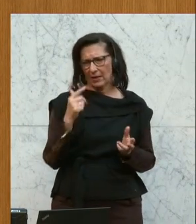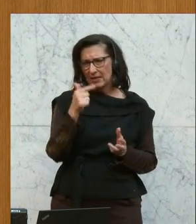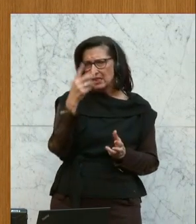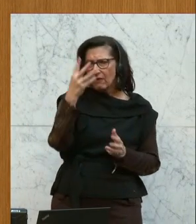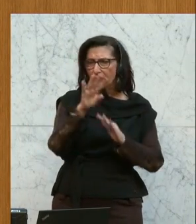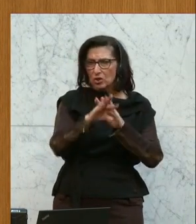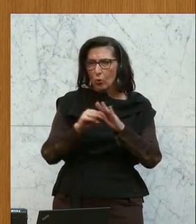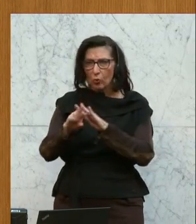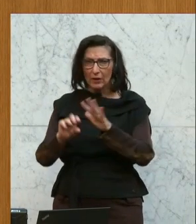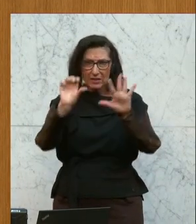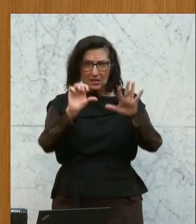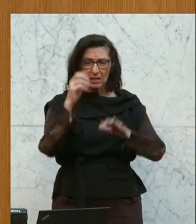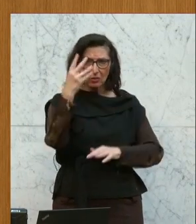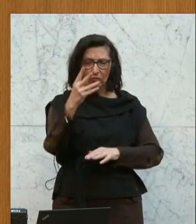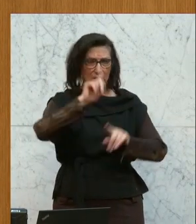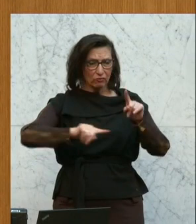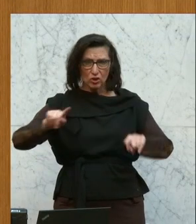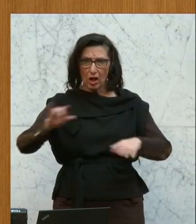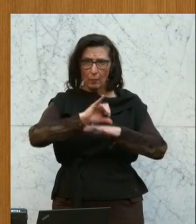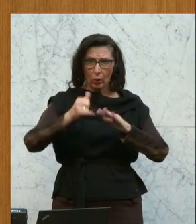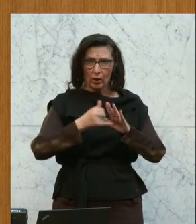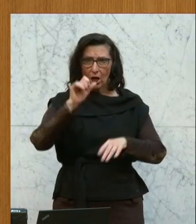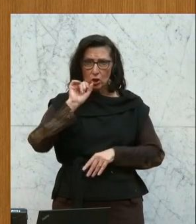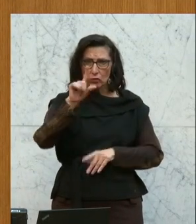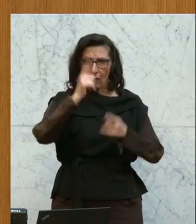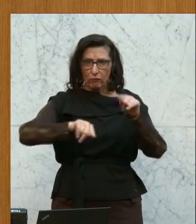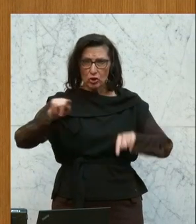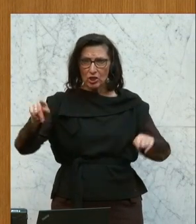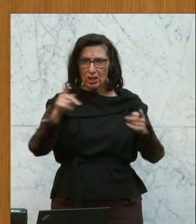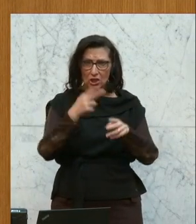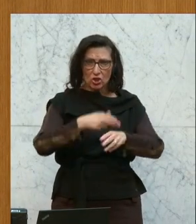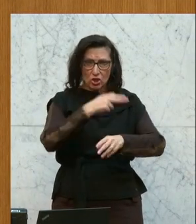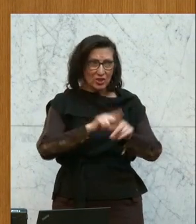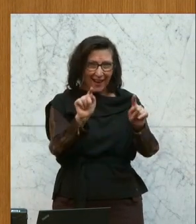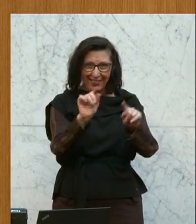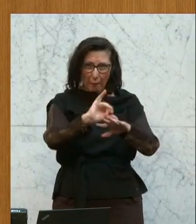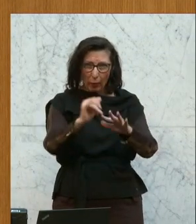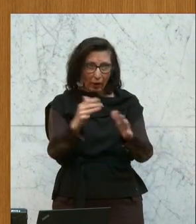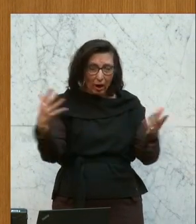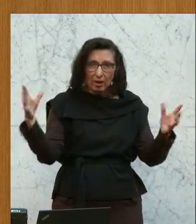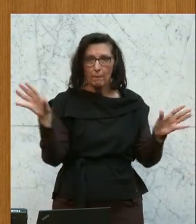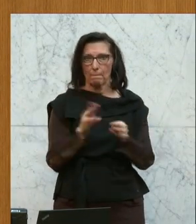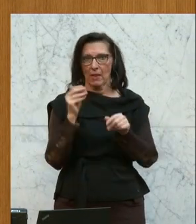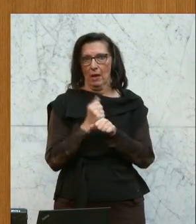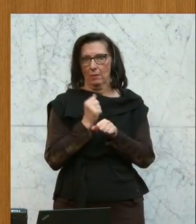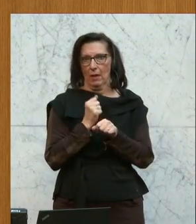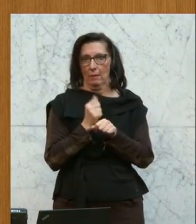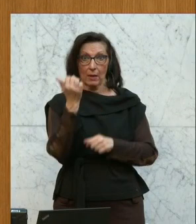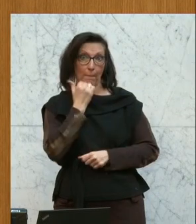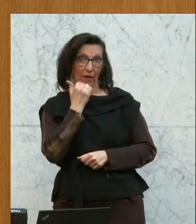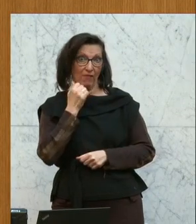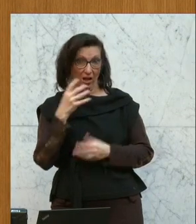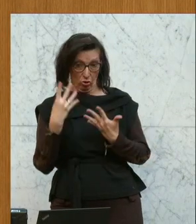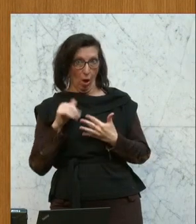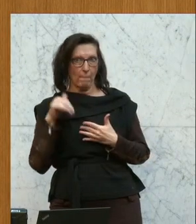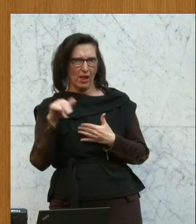Unternehmen mit 46 Projekten aus 12 Mitgliedstaaten arbeiten an diesem IPSE-Projekt mit. Von privater Seite 9 Milliarden Euro